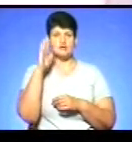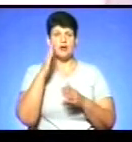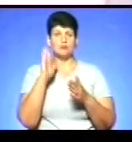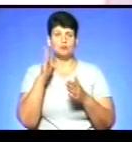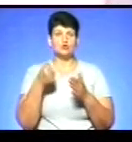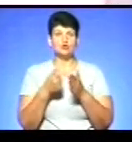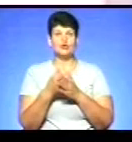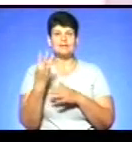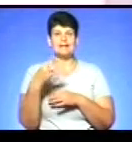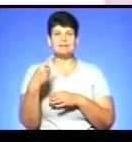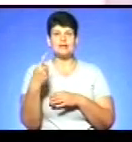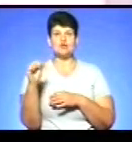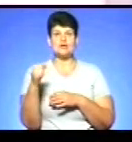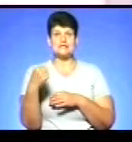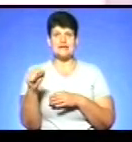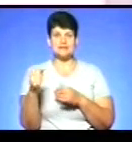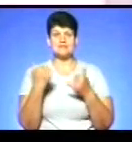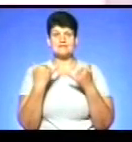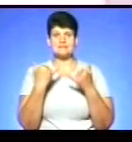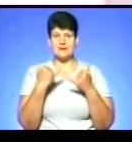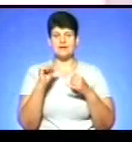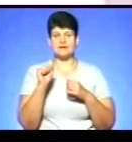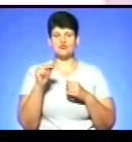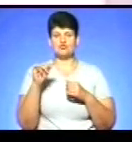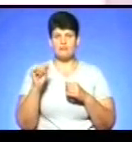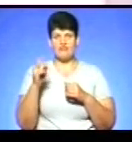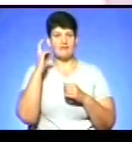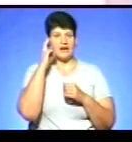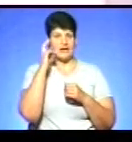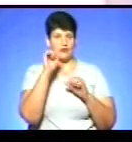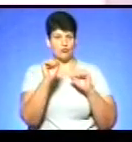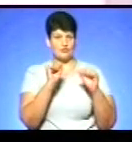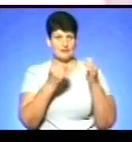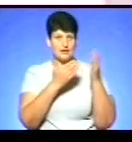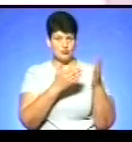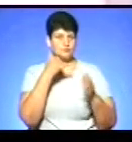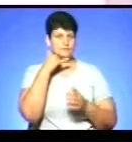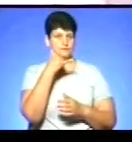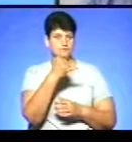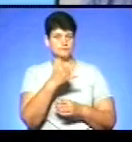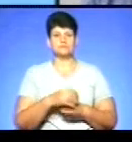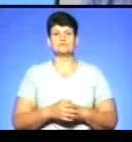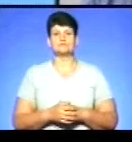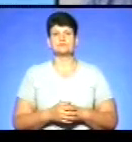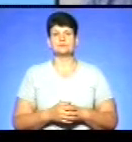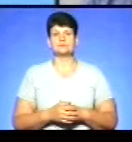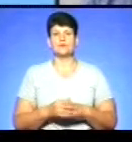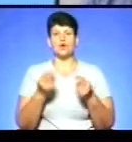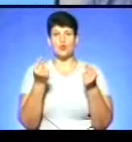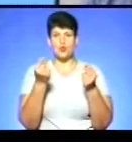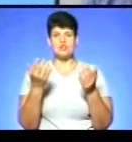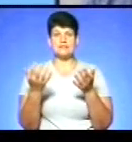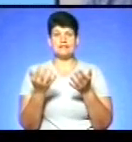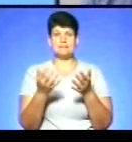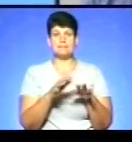31 серпня. Зараз Андрій Чумак перебуває у відрядженні в Києві, тому ми зв'язалися з ним телефоном. Кошти знайшли за